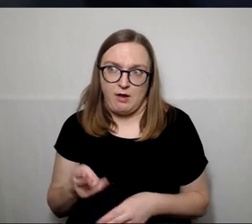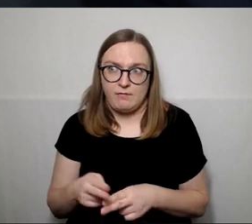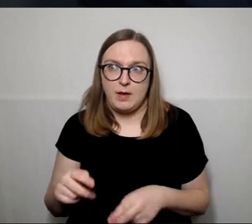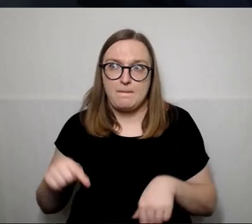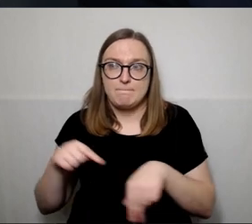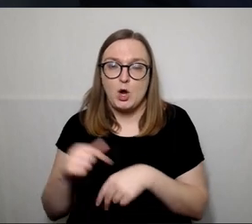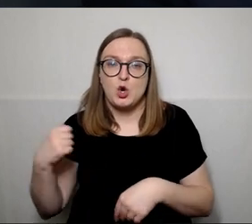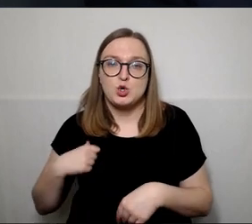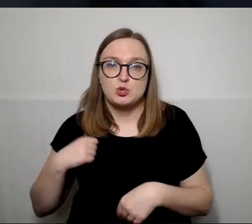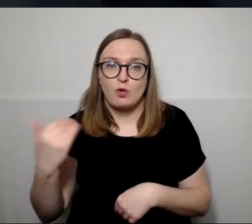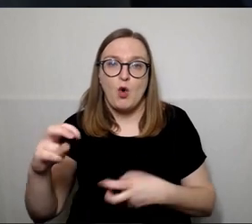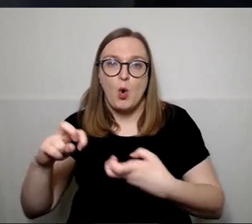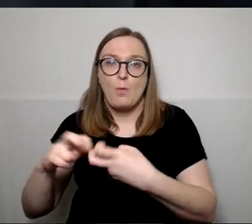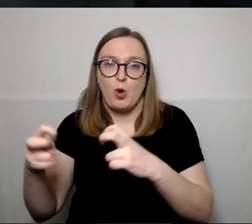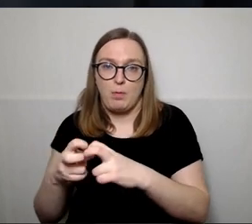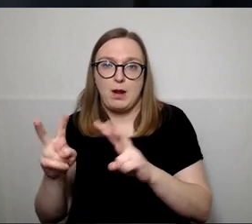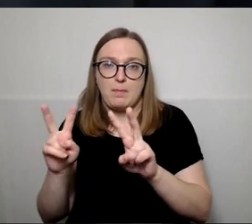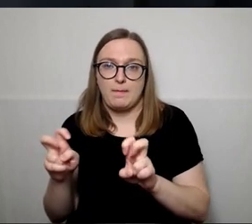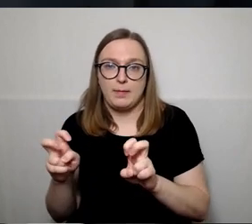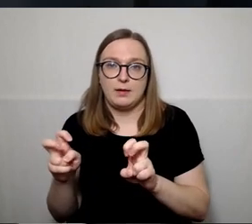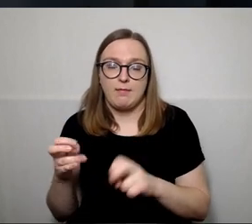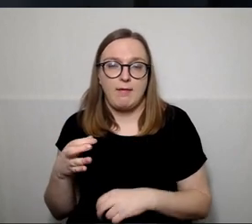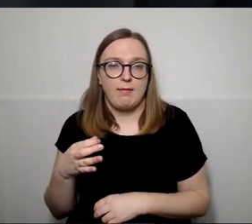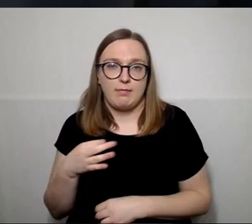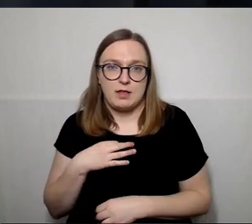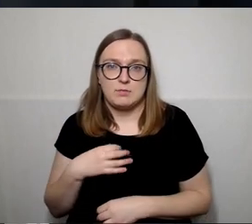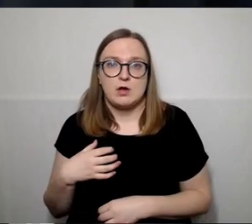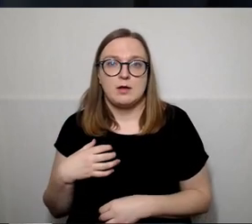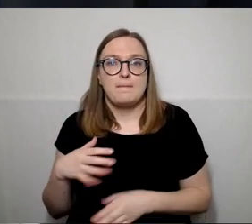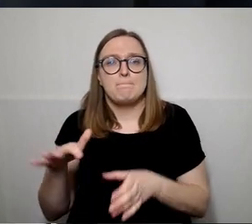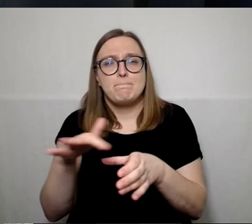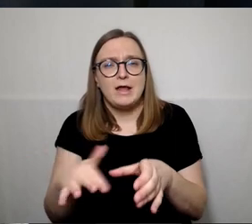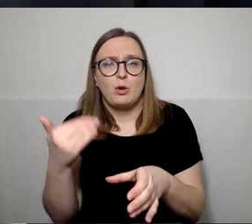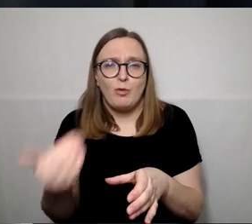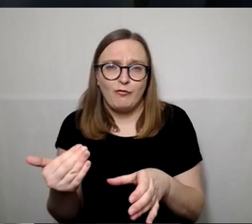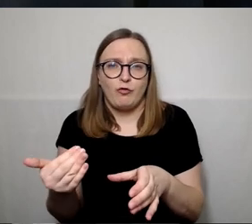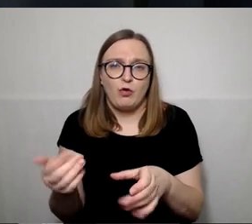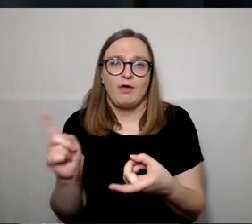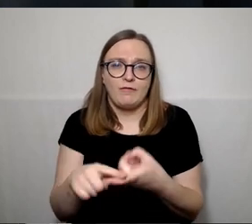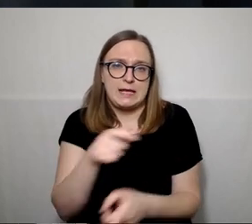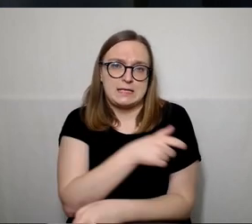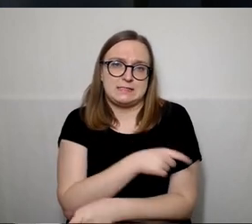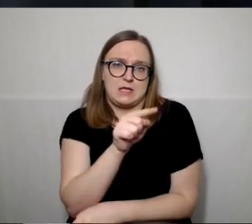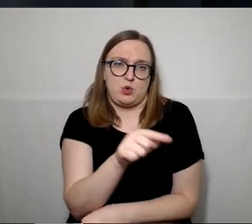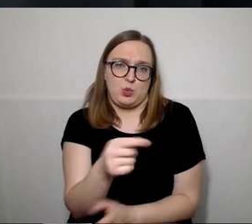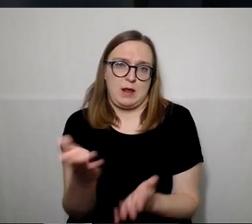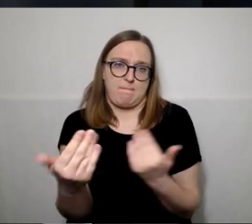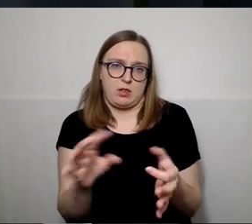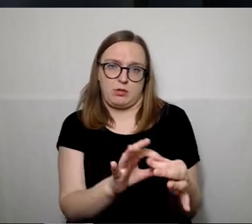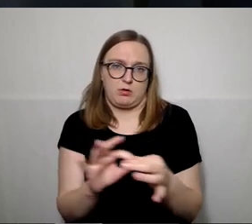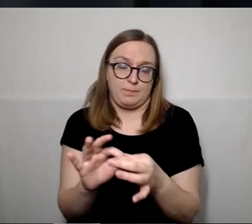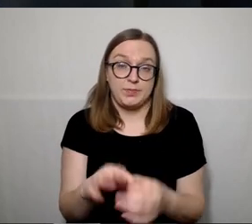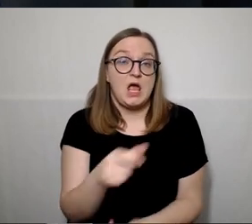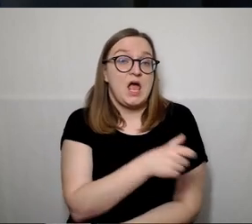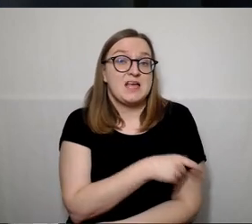palieka antra iliai vietui. Pirmiausia, bendruomenis tai yra bendravimas per sieninijas. Ir kada sieninijas